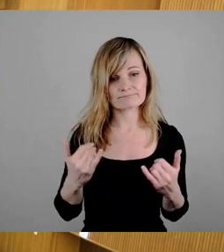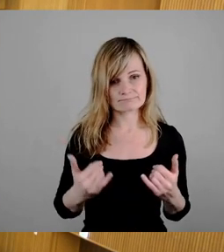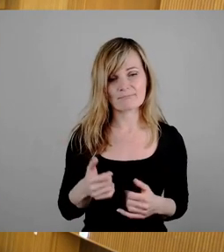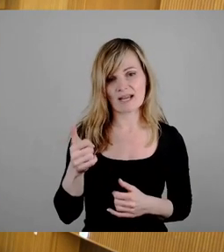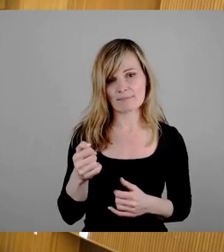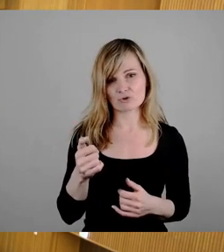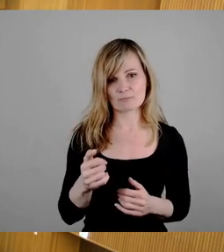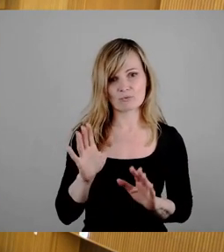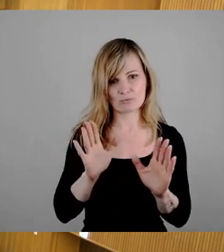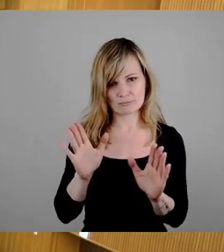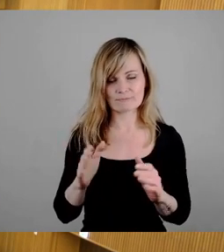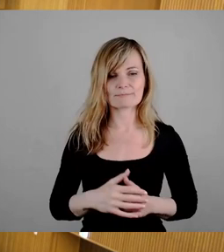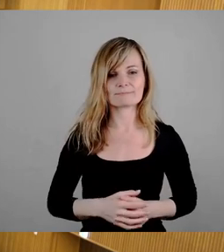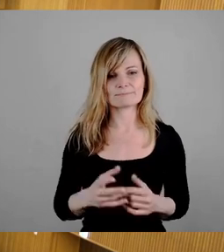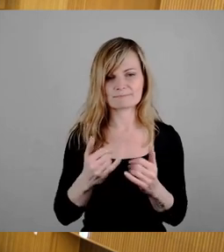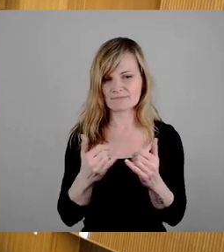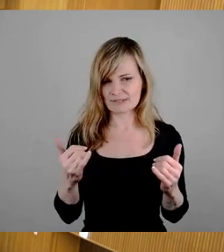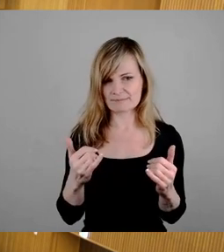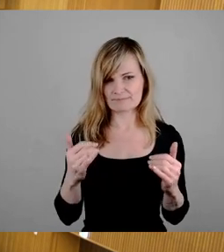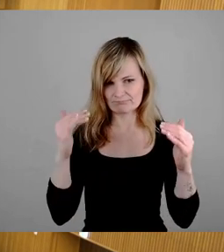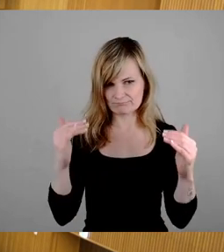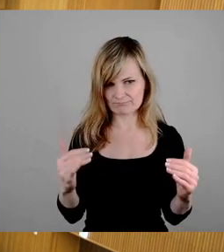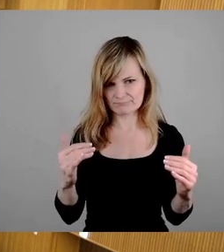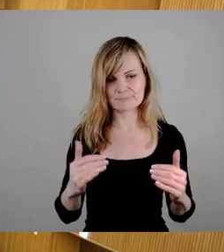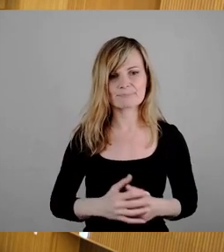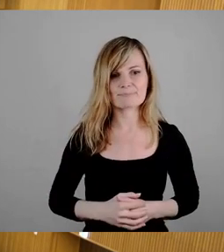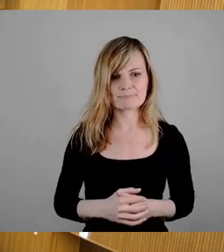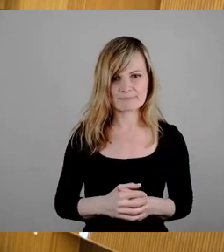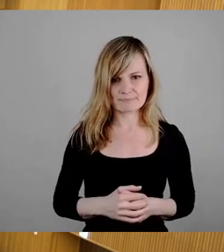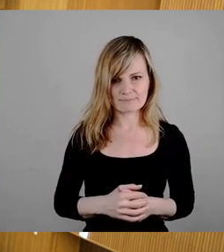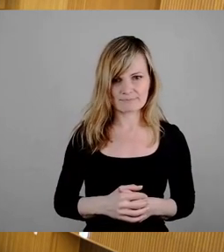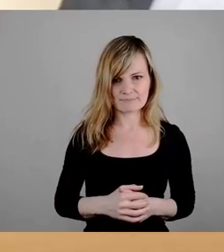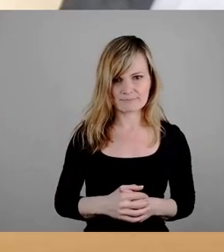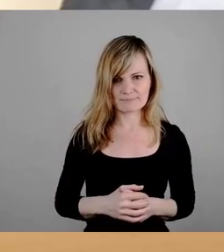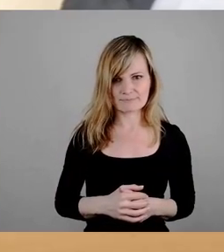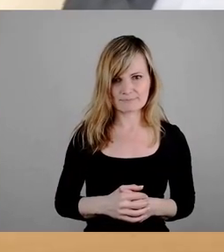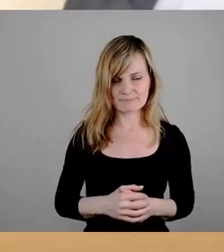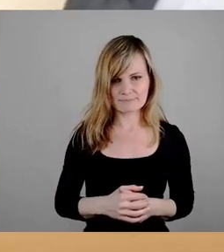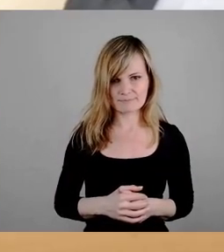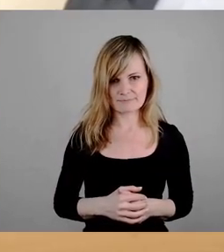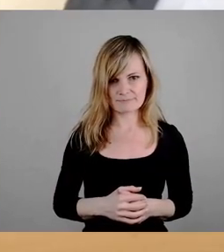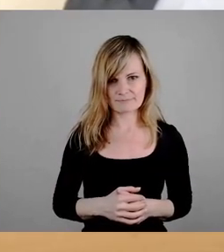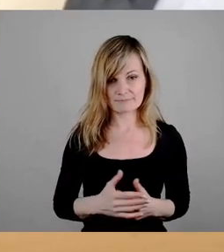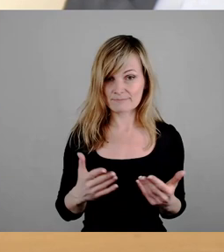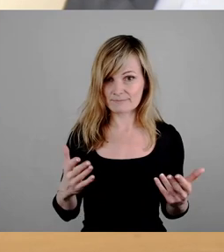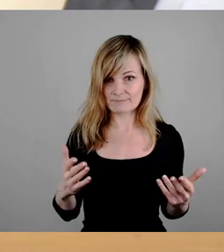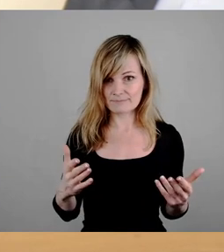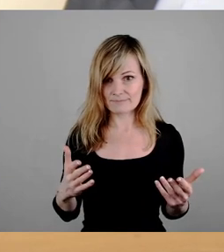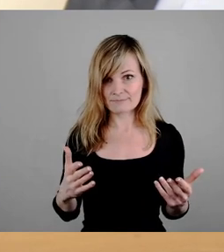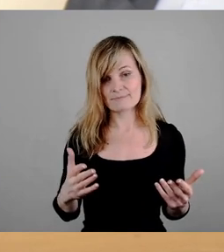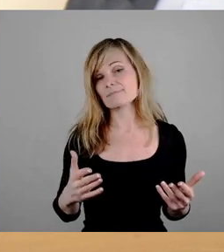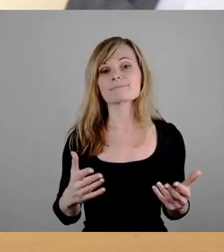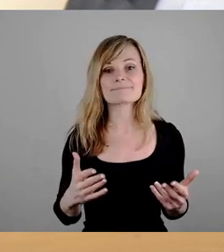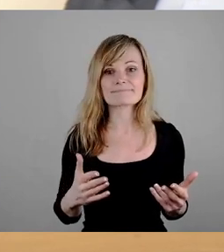Die würde ich wie folgt mal durchführen. Es gilt ja zunächst, den am weitesten